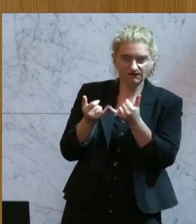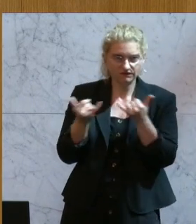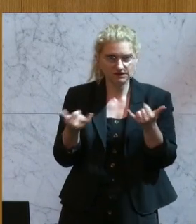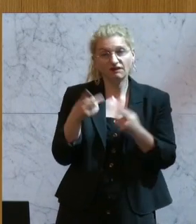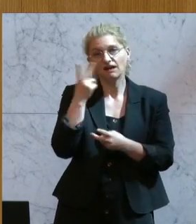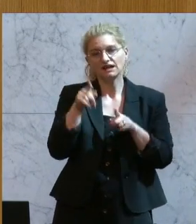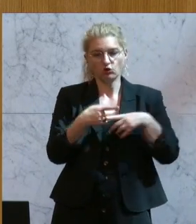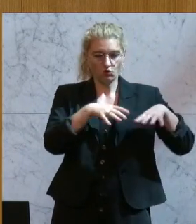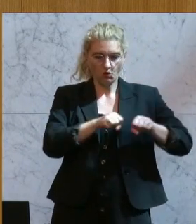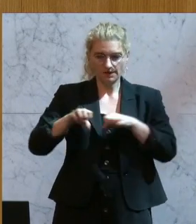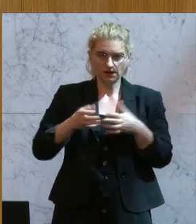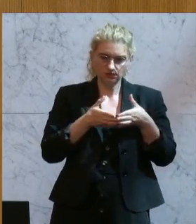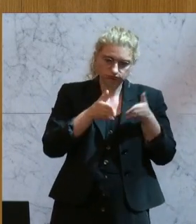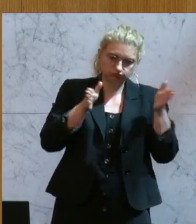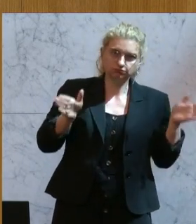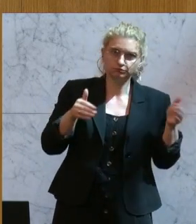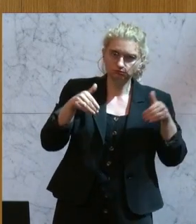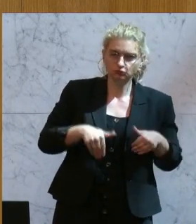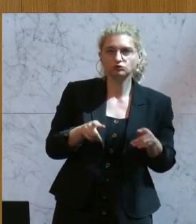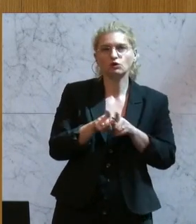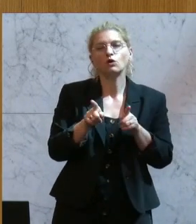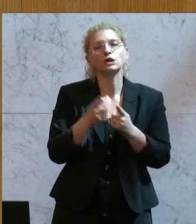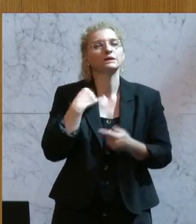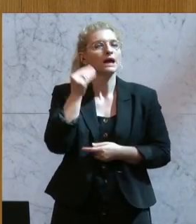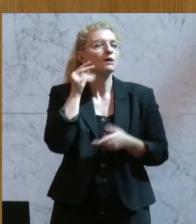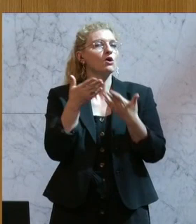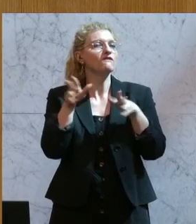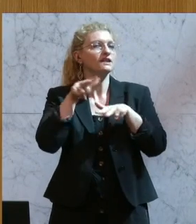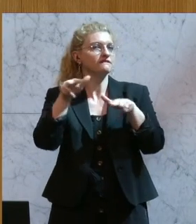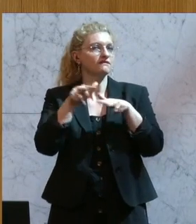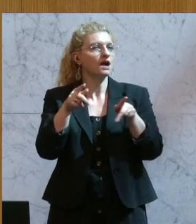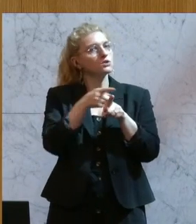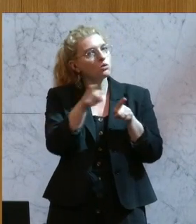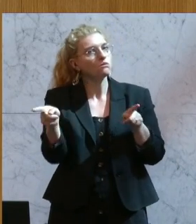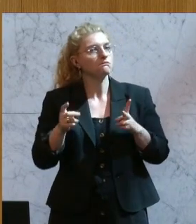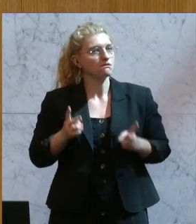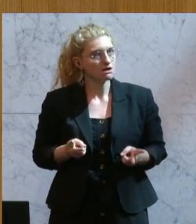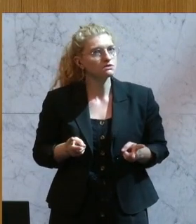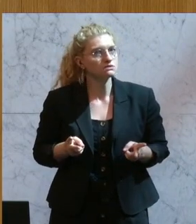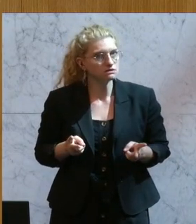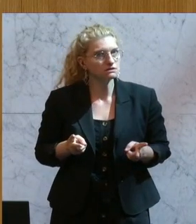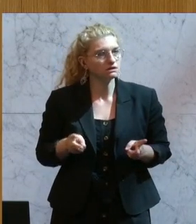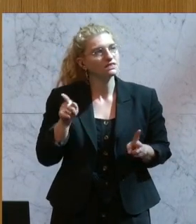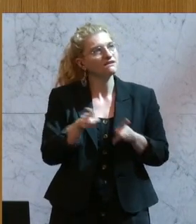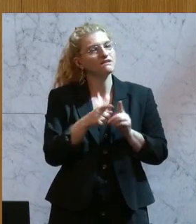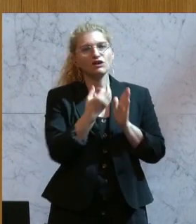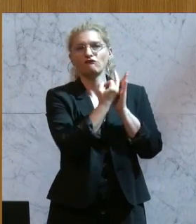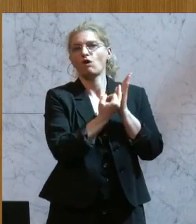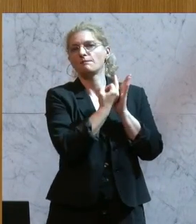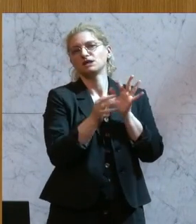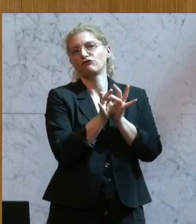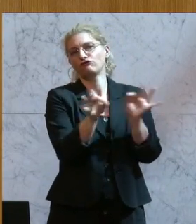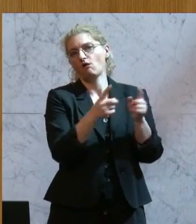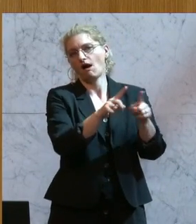Kompetenzen erweitern. Und ich glaube auch, die öffentliche Verwaltung kann hier eine Vorbildwirkung einnehmen.